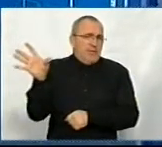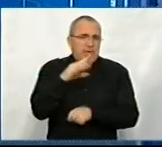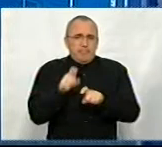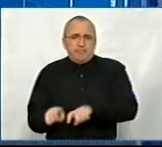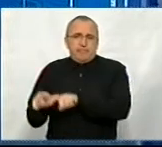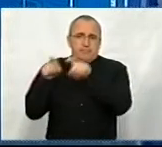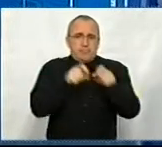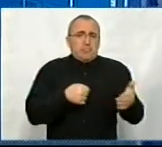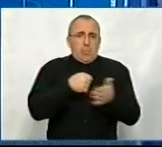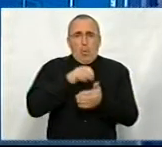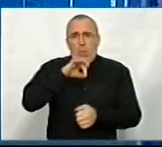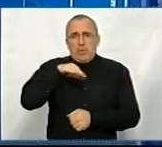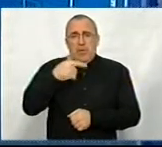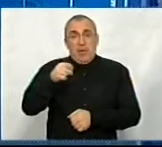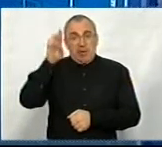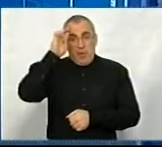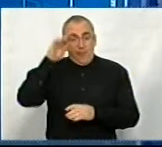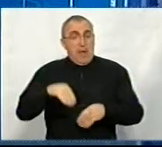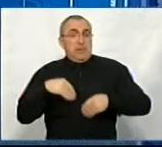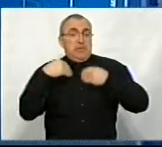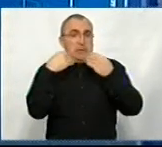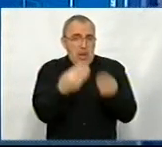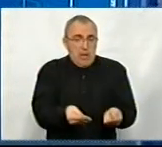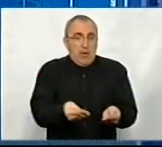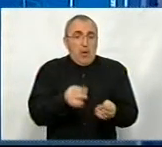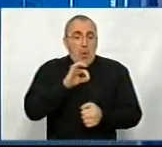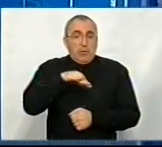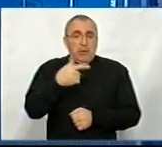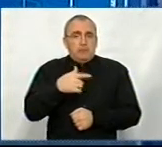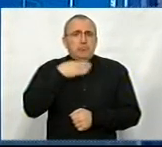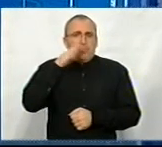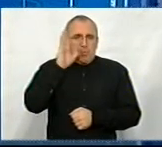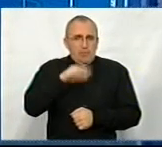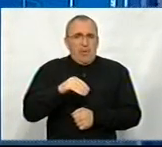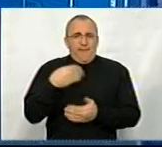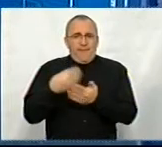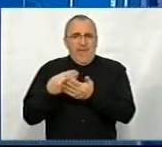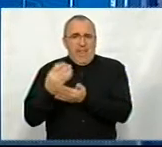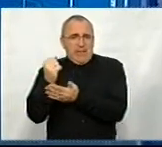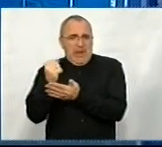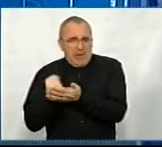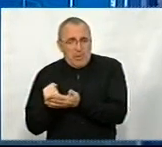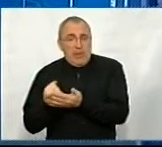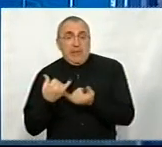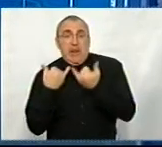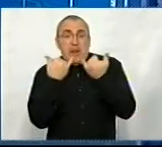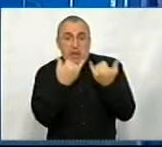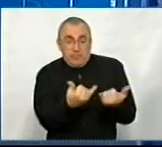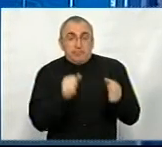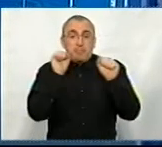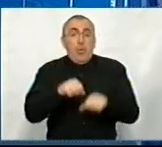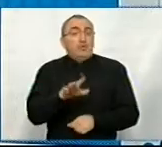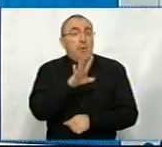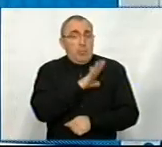перейти до ОТГ. Держава надала ОТГ достатньо фінансового ресурсу для того, щоб можна